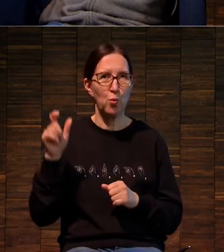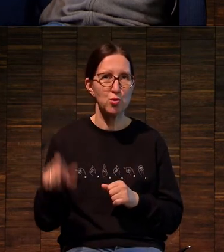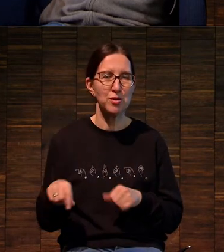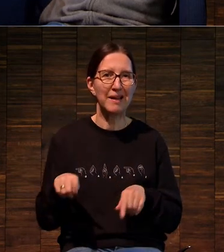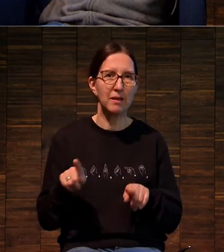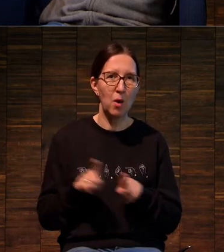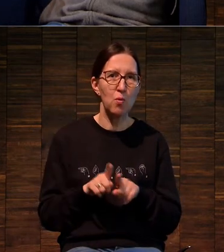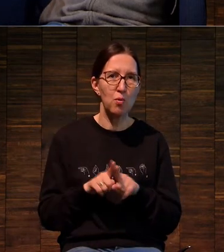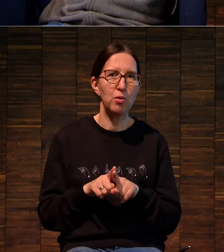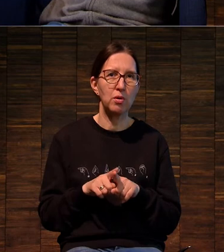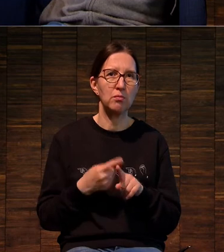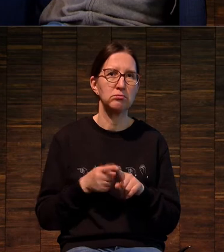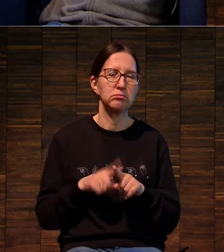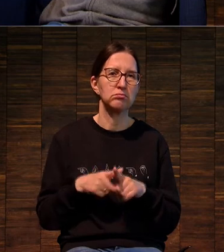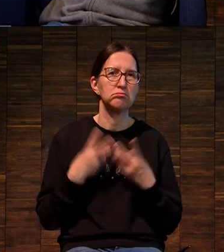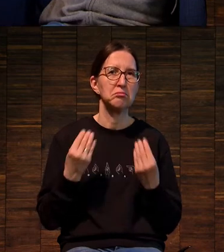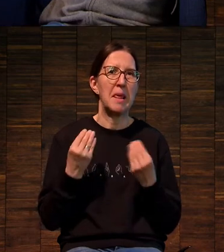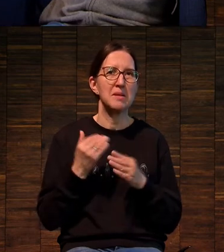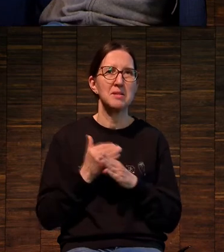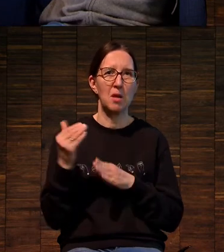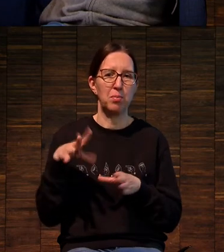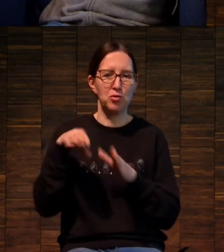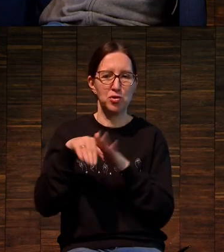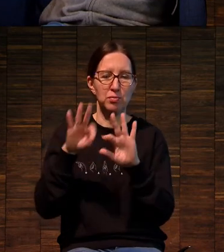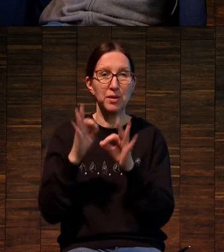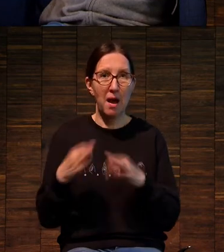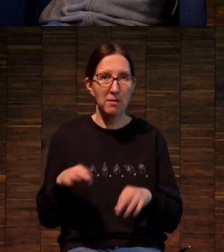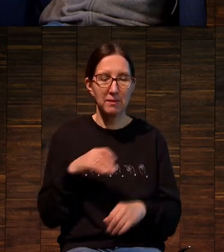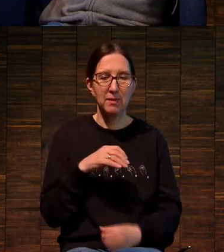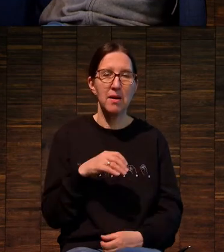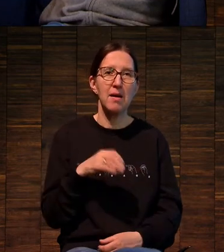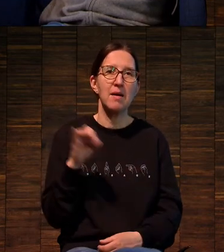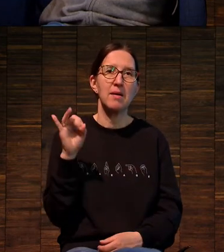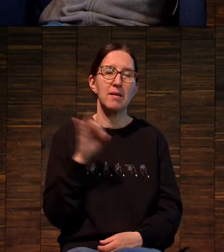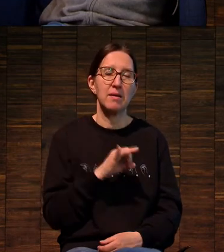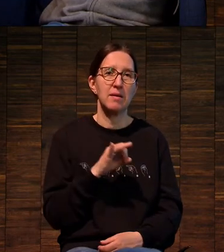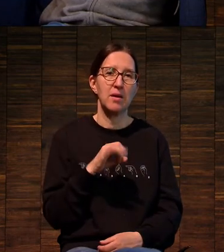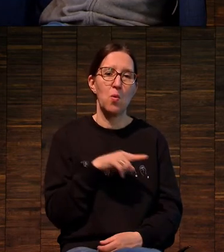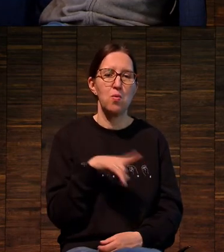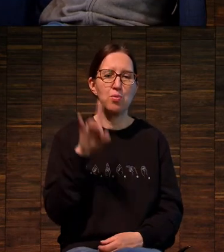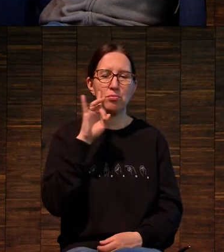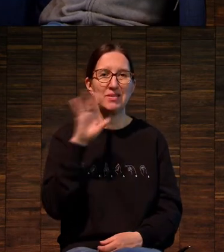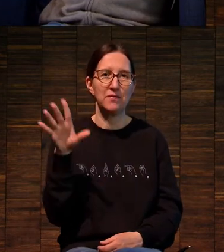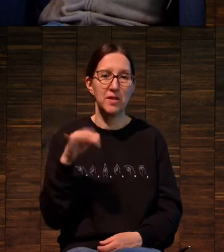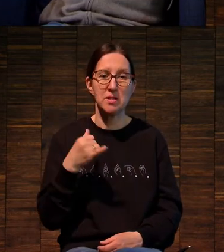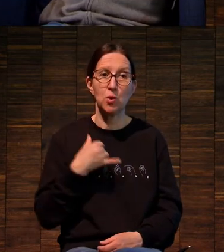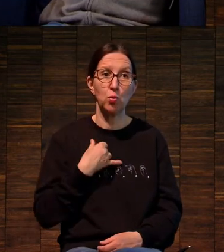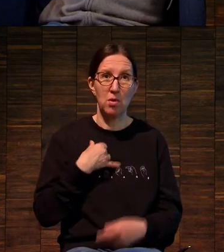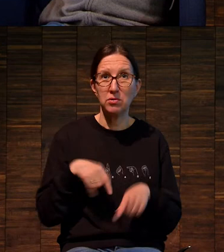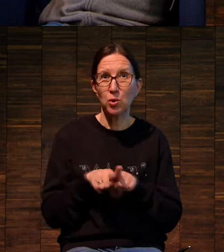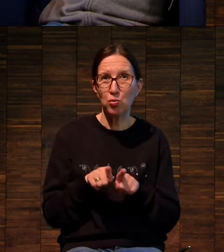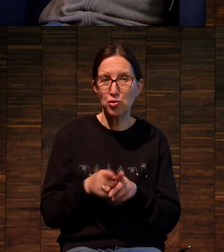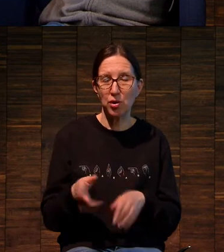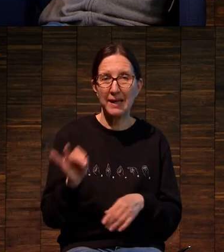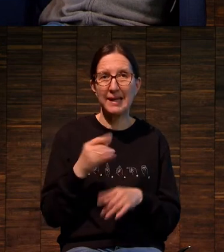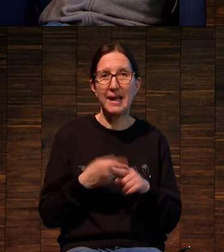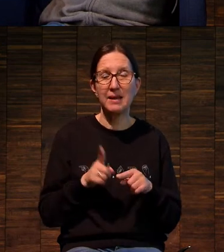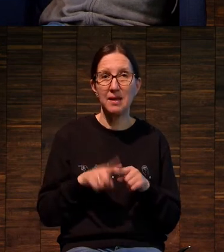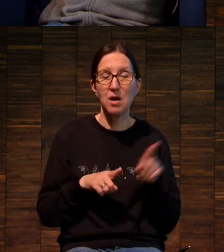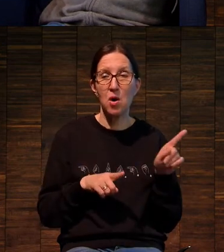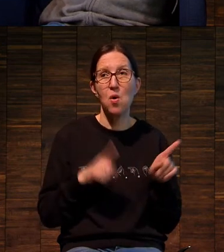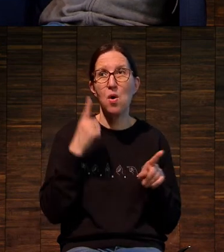такой established artist. Более того, он известен и... Ну, он неизвестен у нас. И